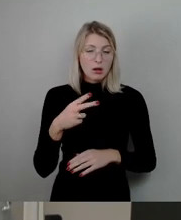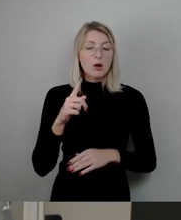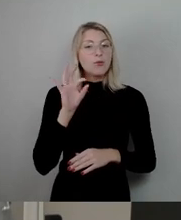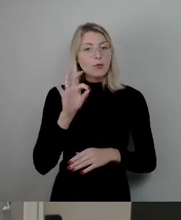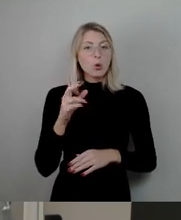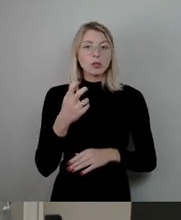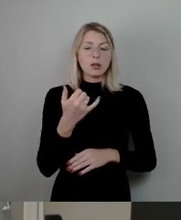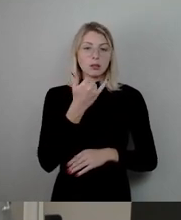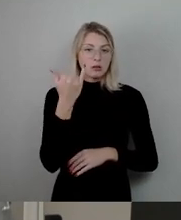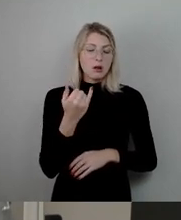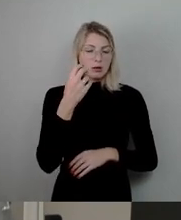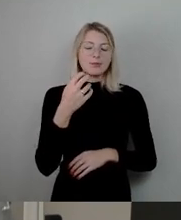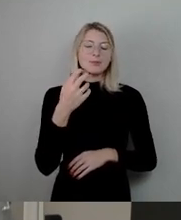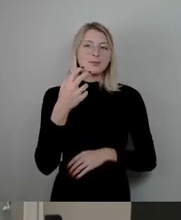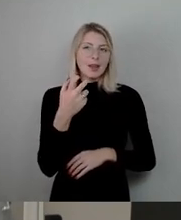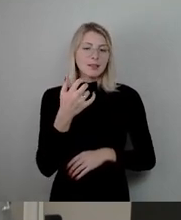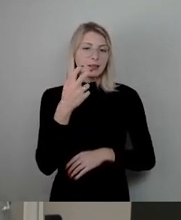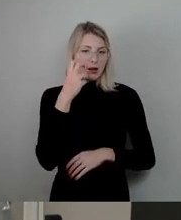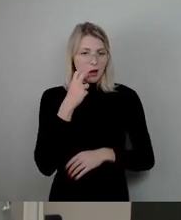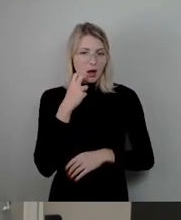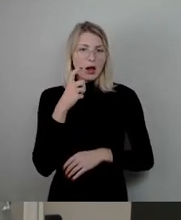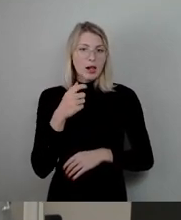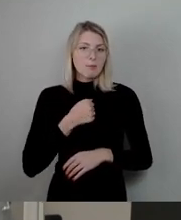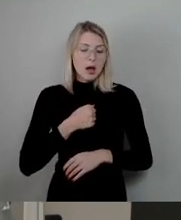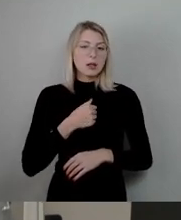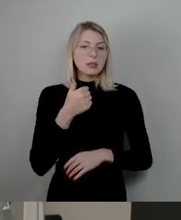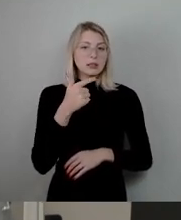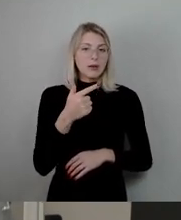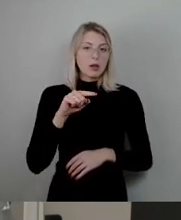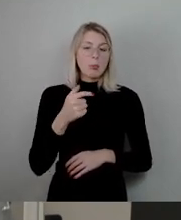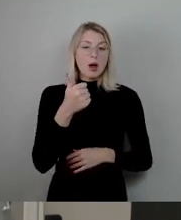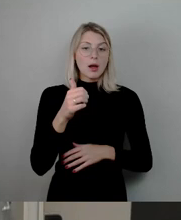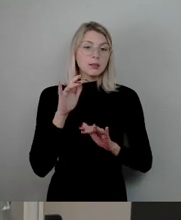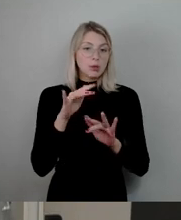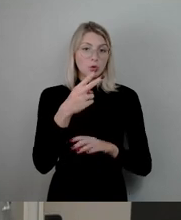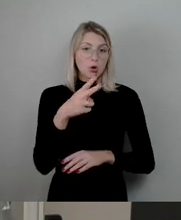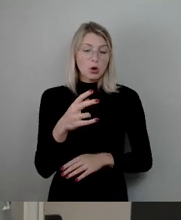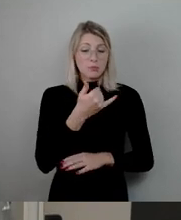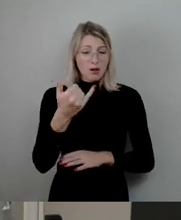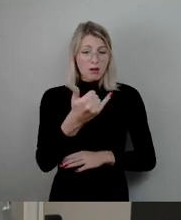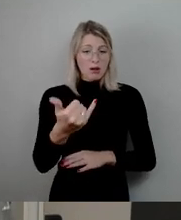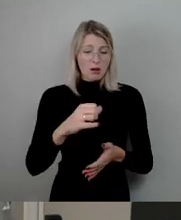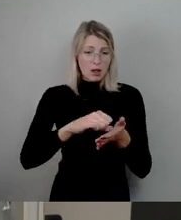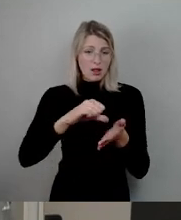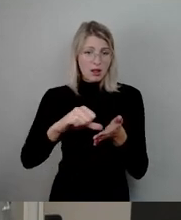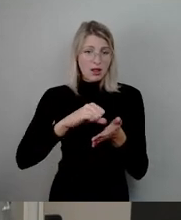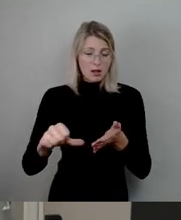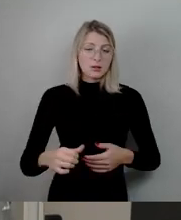Bad schlappe 2,1 Millionen Euro jedes Jahr. Plus noch ein